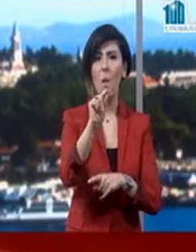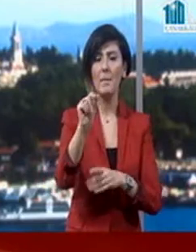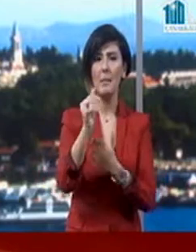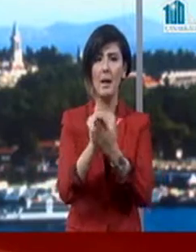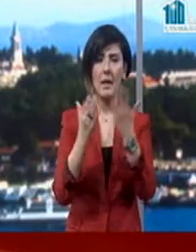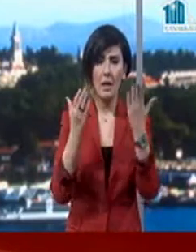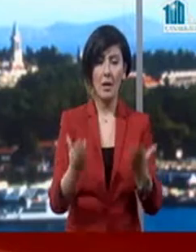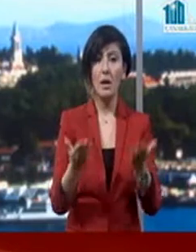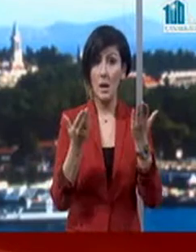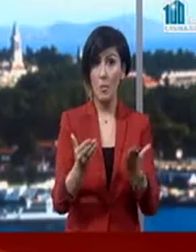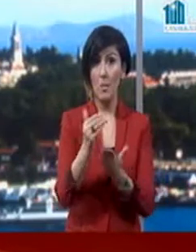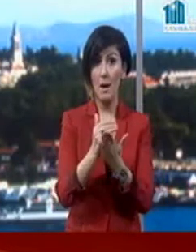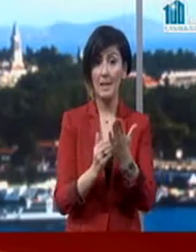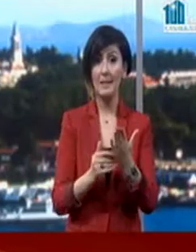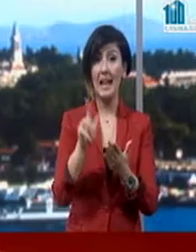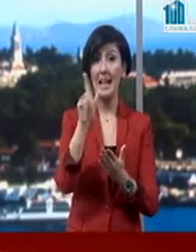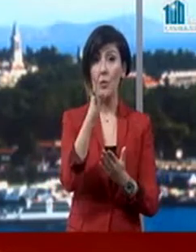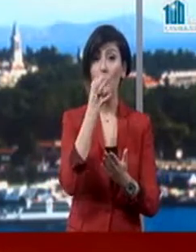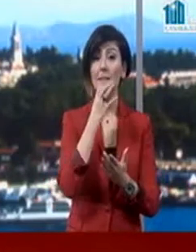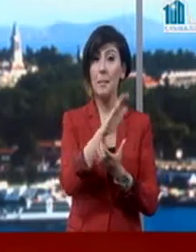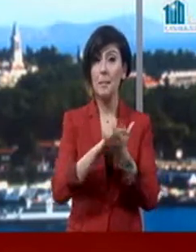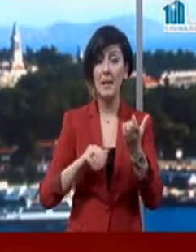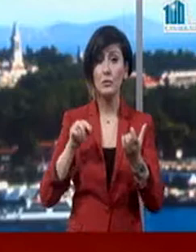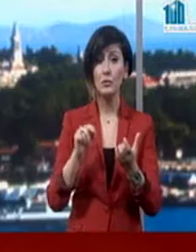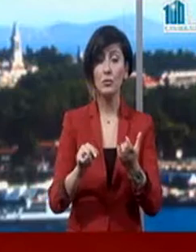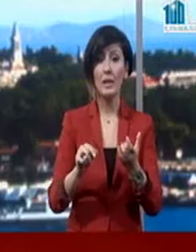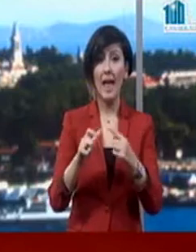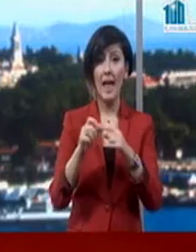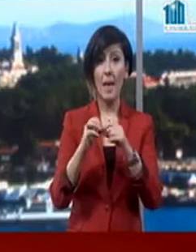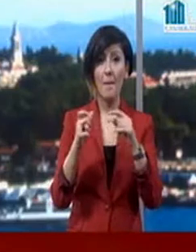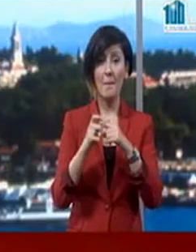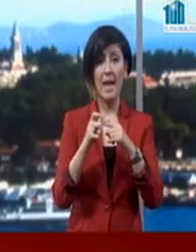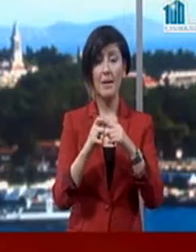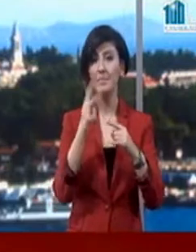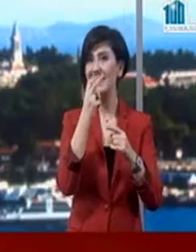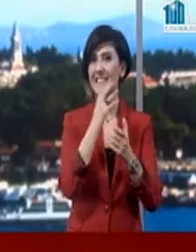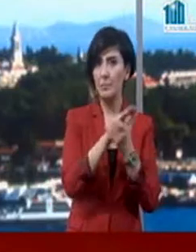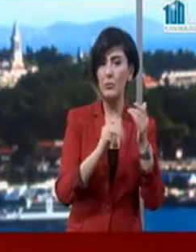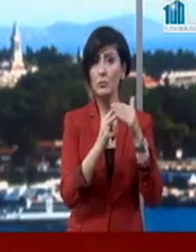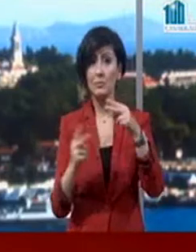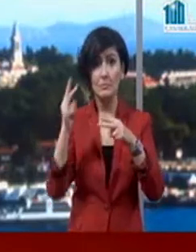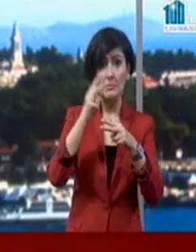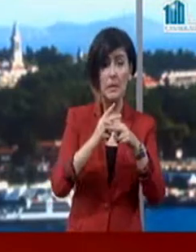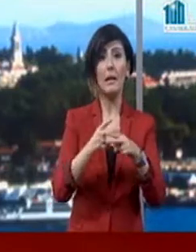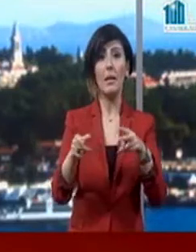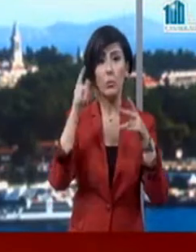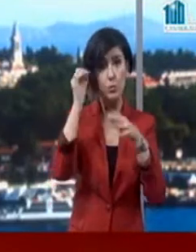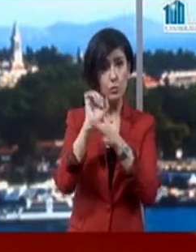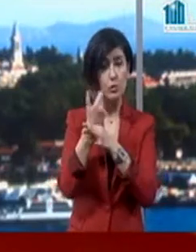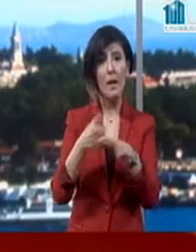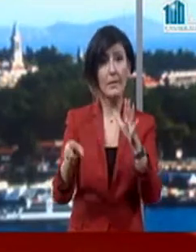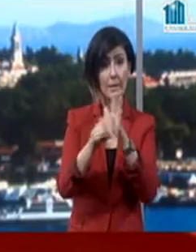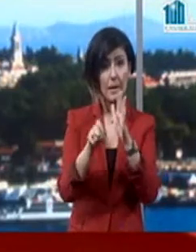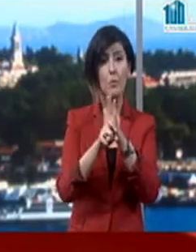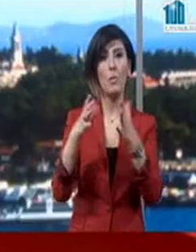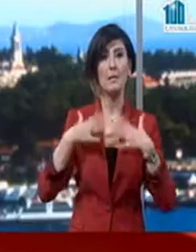Kabul edilen maddelere göre lisans mezunu ebeler meslekleriyle ilgili lisans üste eğitim alarak uzmanlaştıktan ve diplomaları Sağlık Bakanlığı